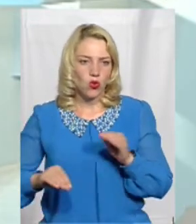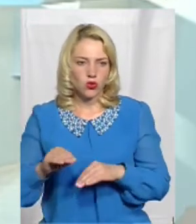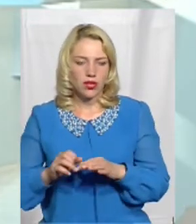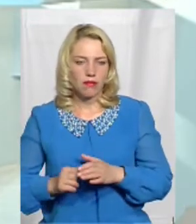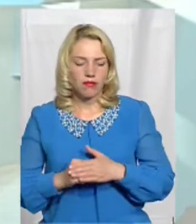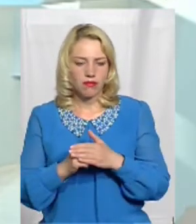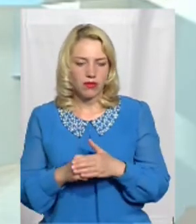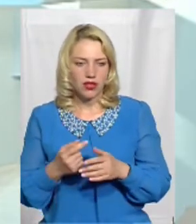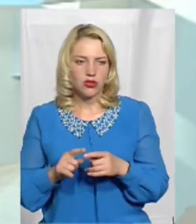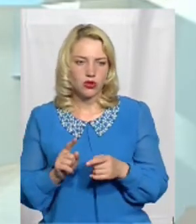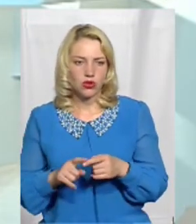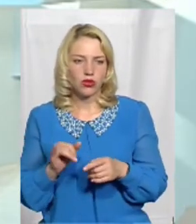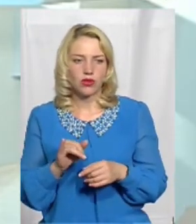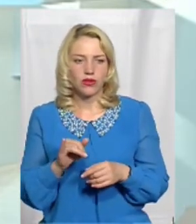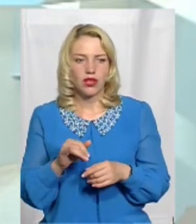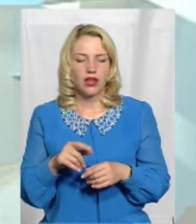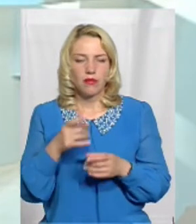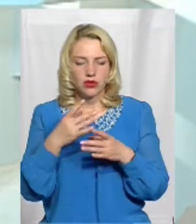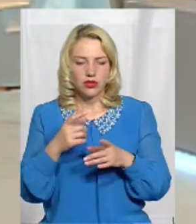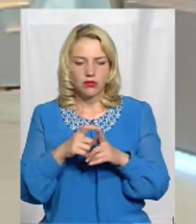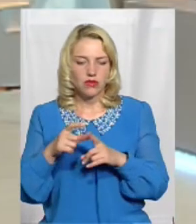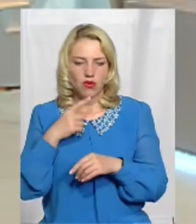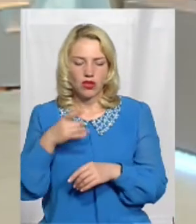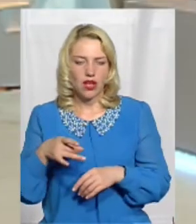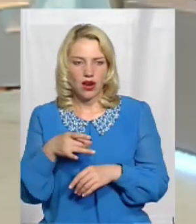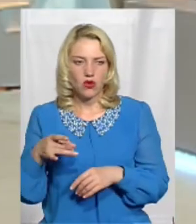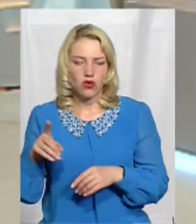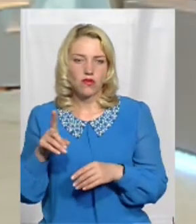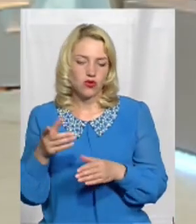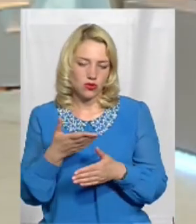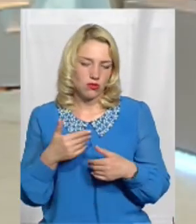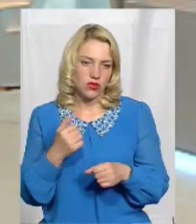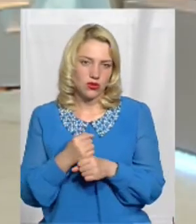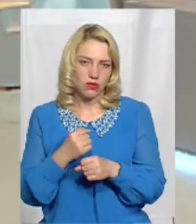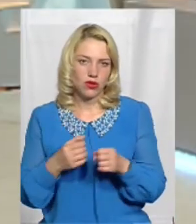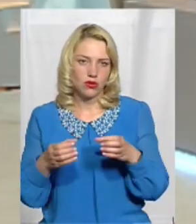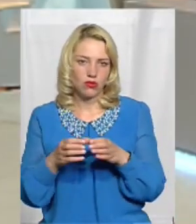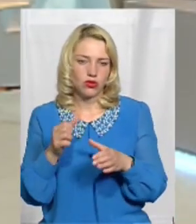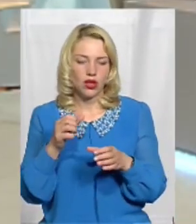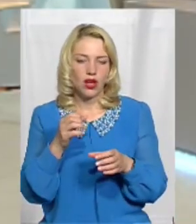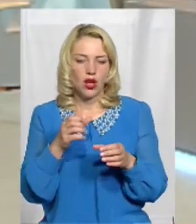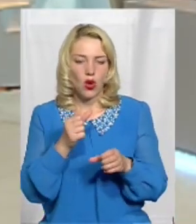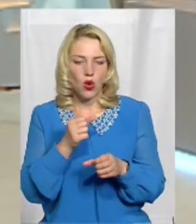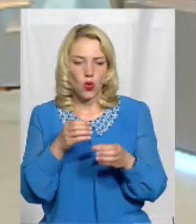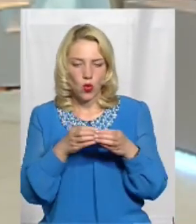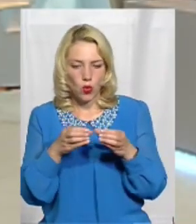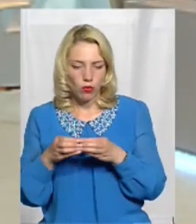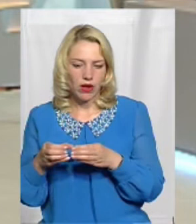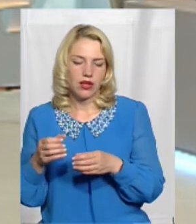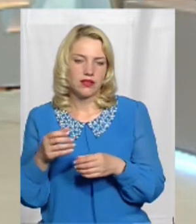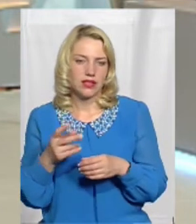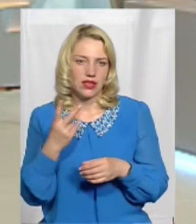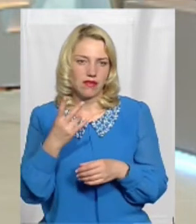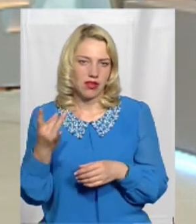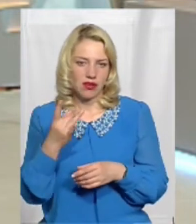базового та субрегіонального рівня, простіше кажучи, районів Що ми і зробили? Робоча група засідала